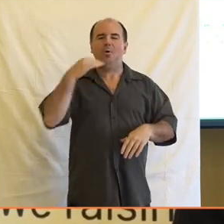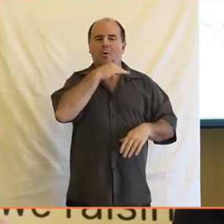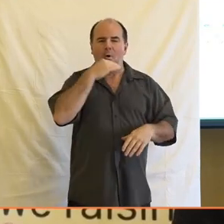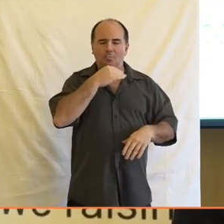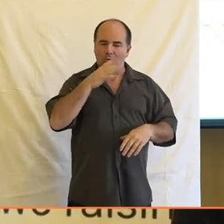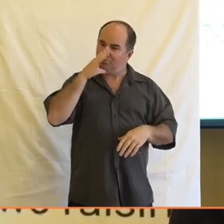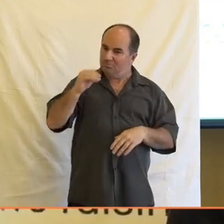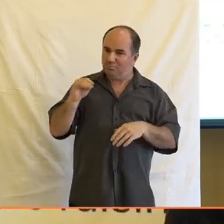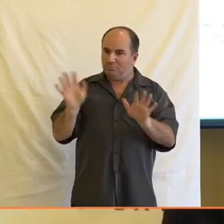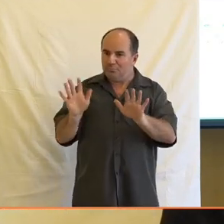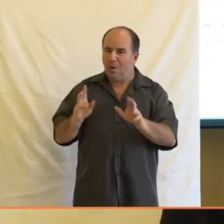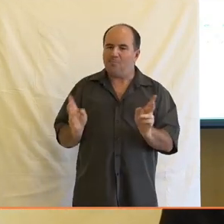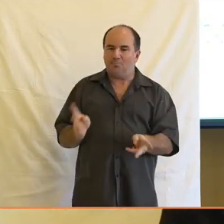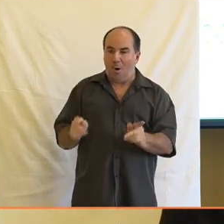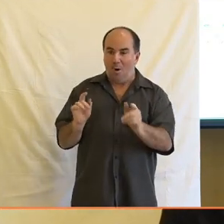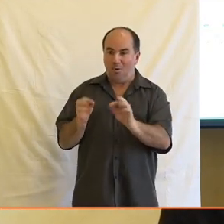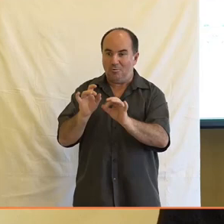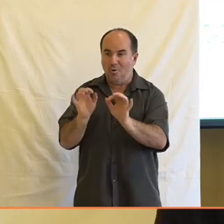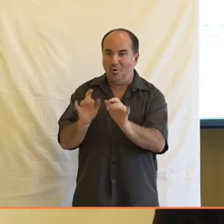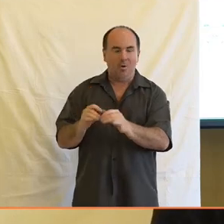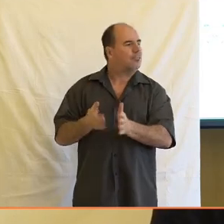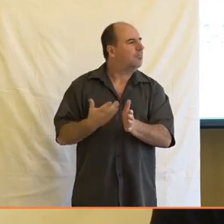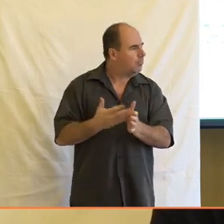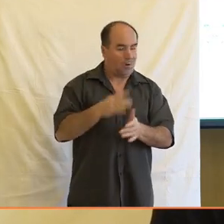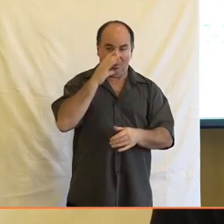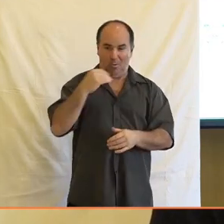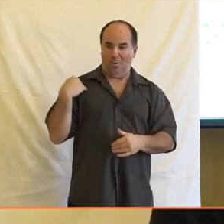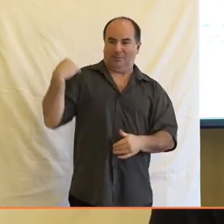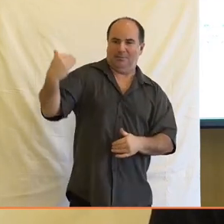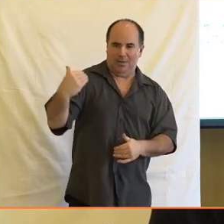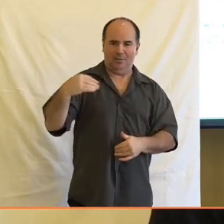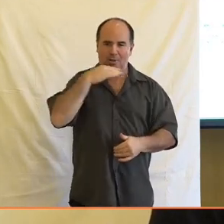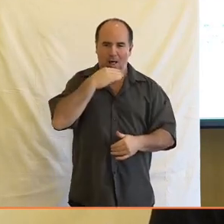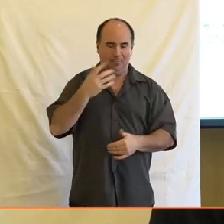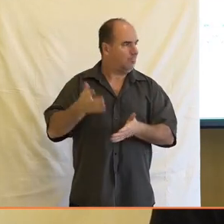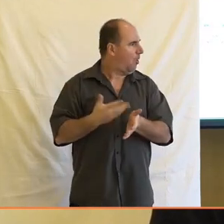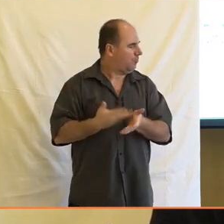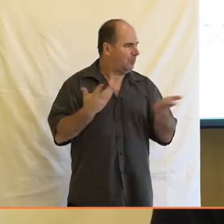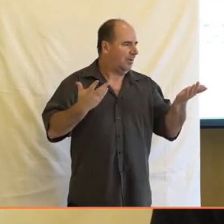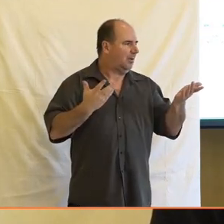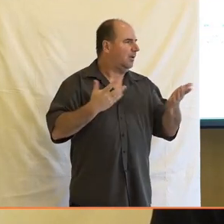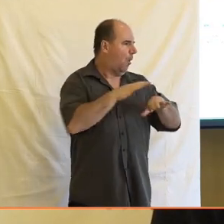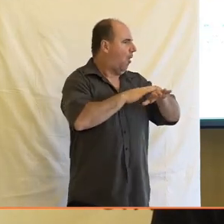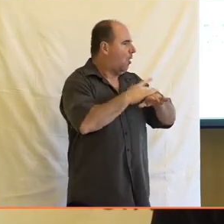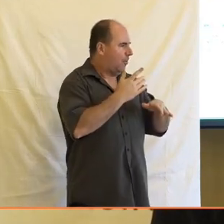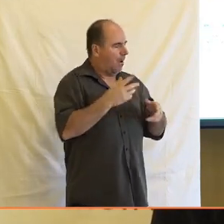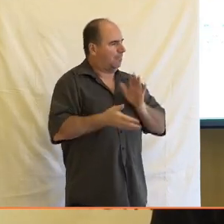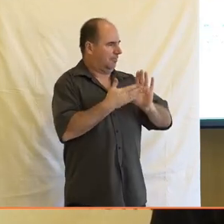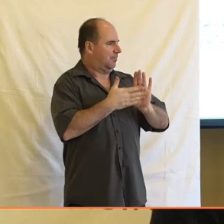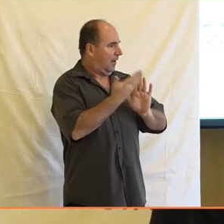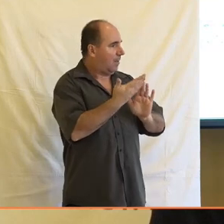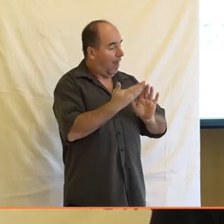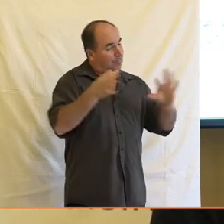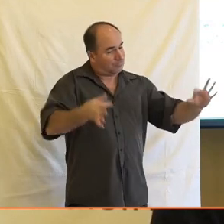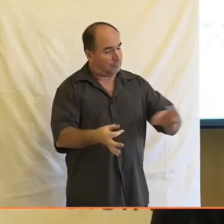často jsou potom neschopni normálně pracovat, když v polovinu nebo ještě výzpracovní doby, teď umlouvám se za tu zkratku, jako souvisí to